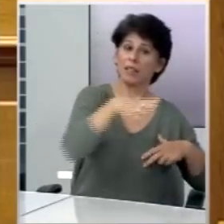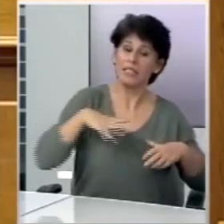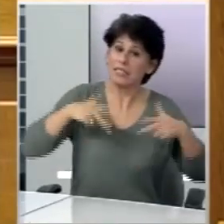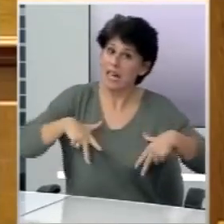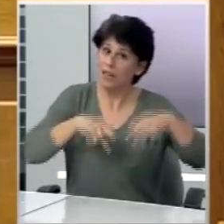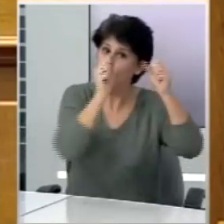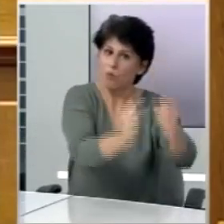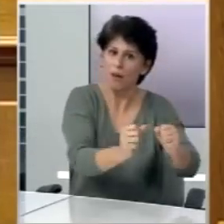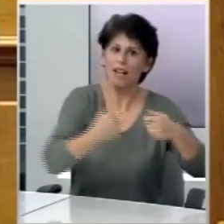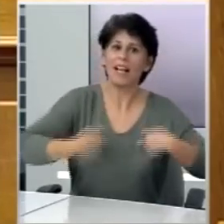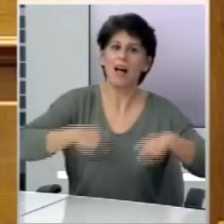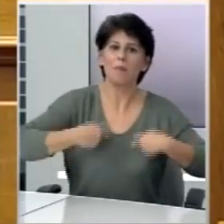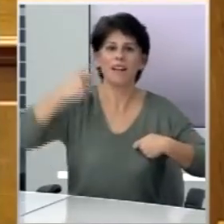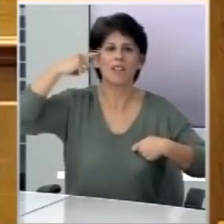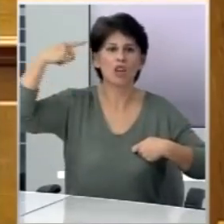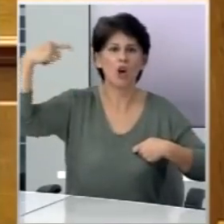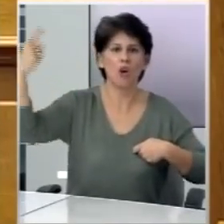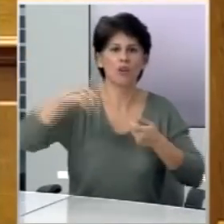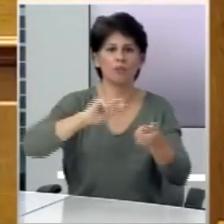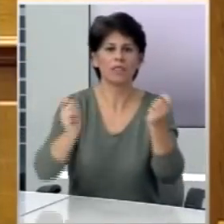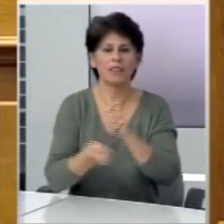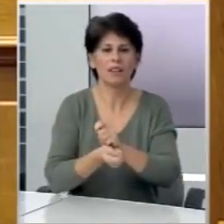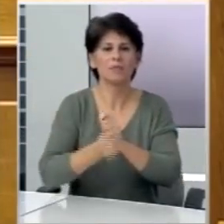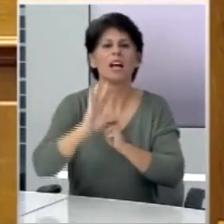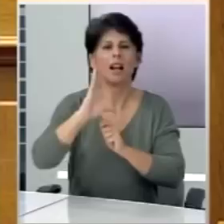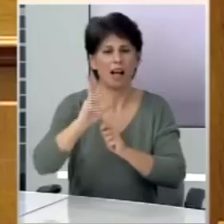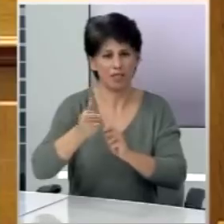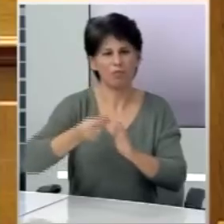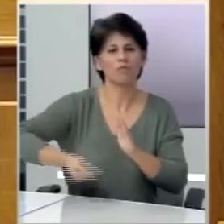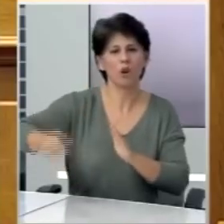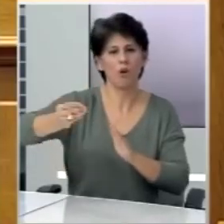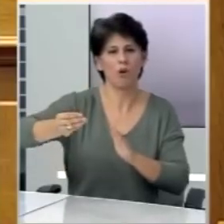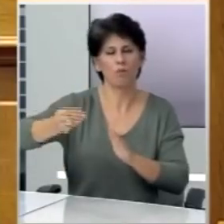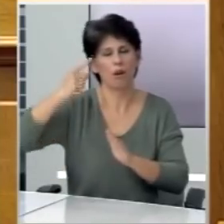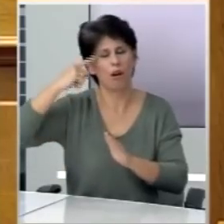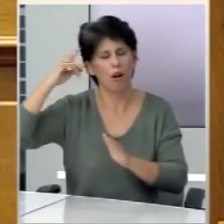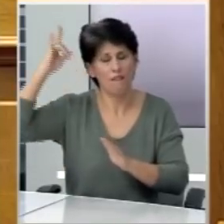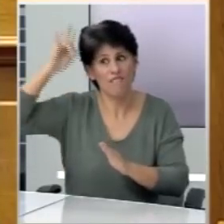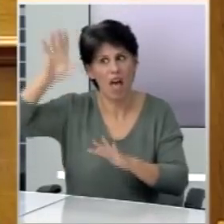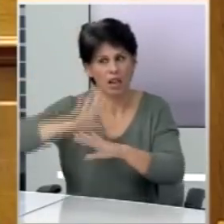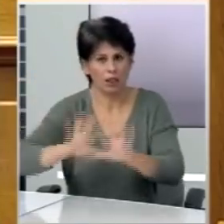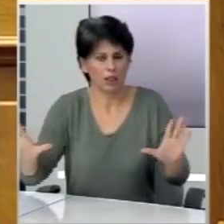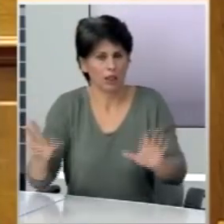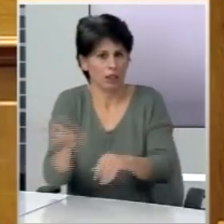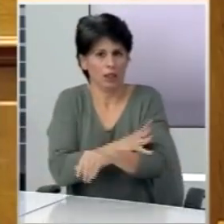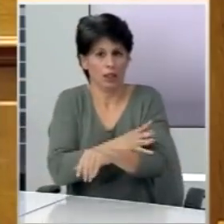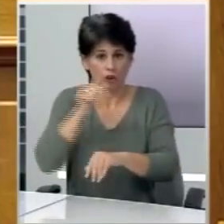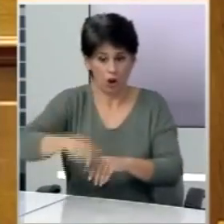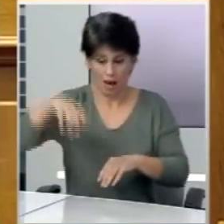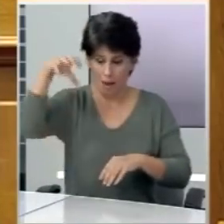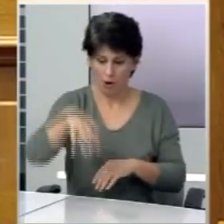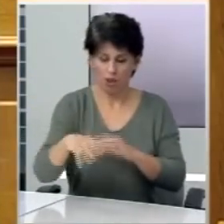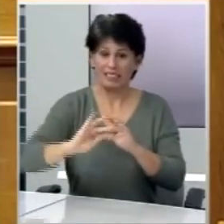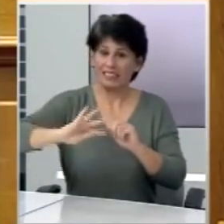οποίες ζουν, το καπιταλιστικό όνειρο μετατρέπεται όλο ένα και περισσότερο σε εφιάλτη. Και μάλιστα στην εποχή της τέταρτης